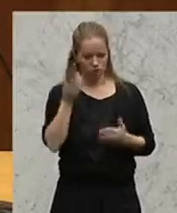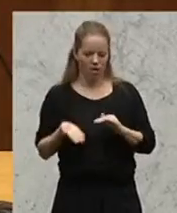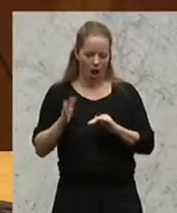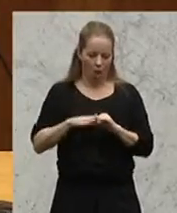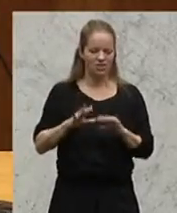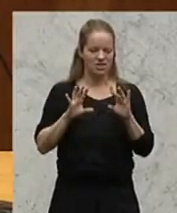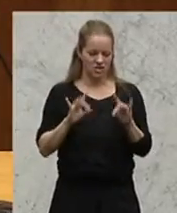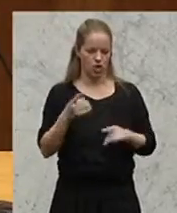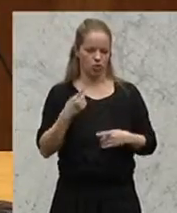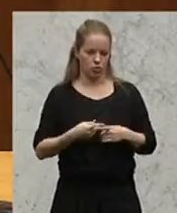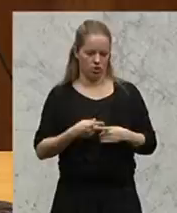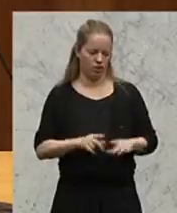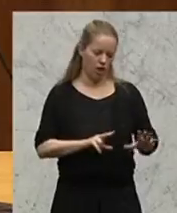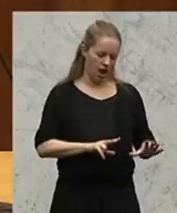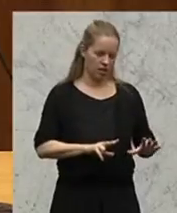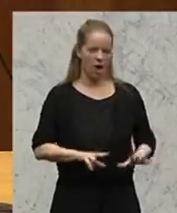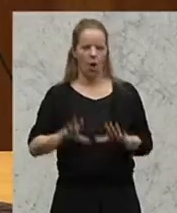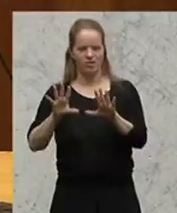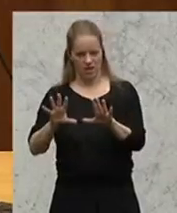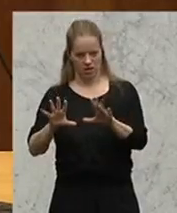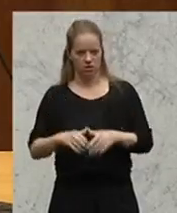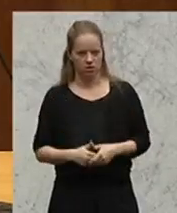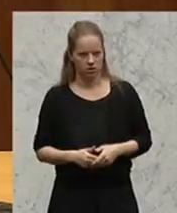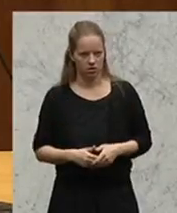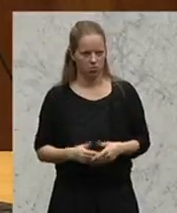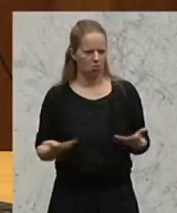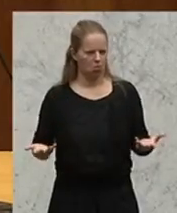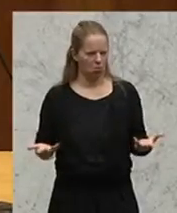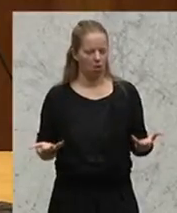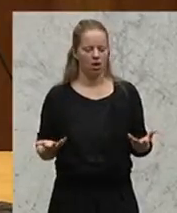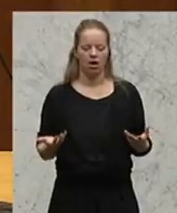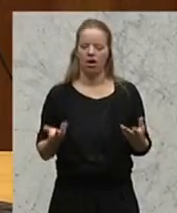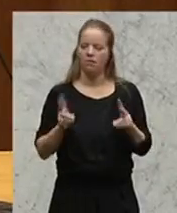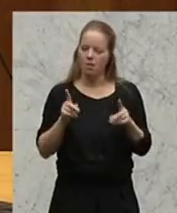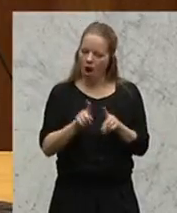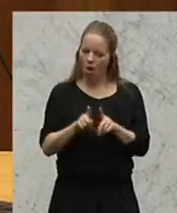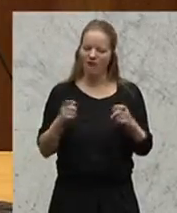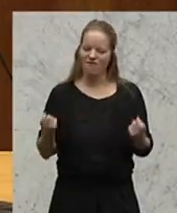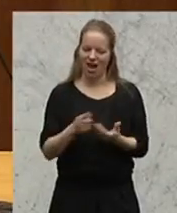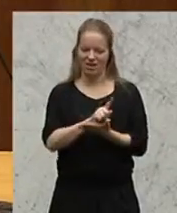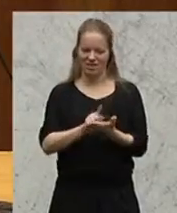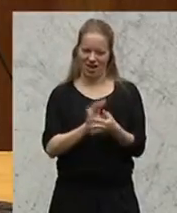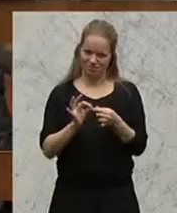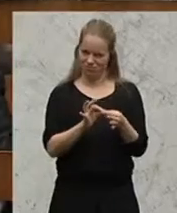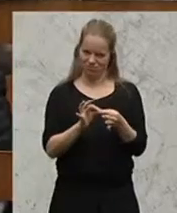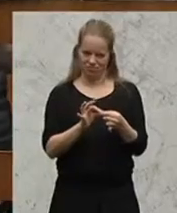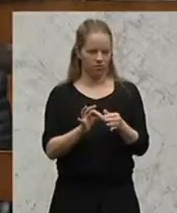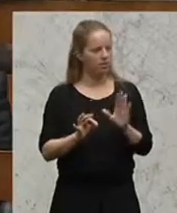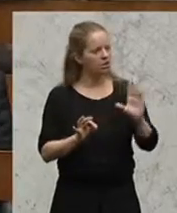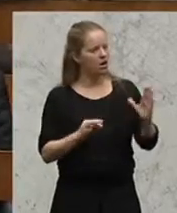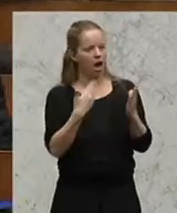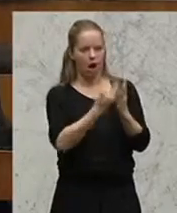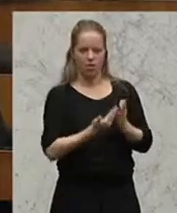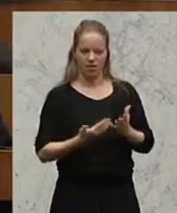zu zehn Stunden, von acht auf zehn Stunden, wenn es auch mit einer Fahrzeit in Verbindung steht. Ihr Argument